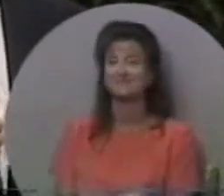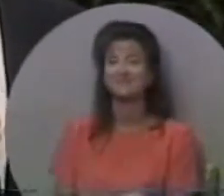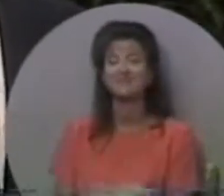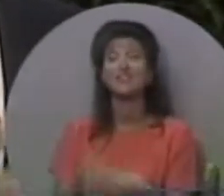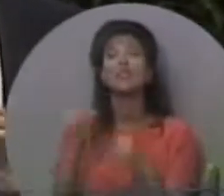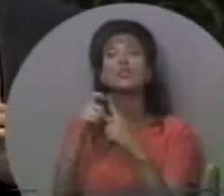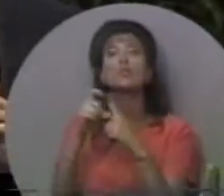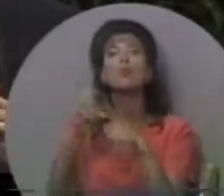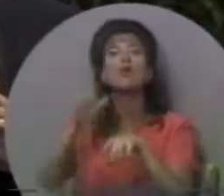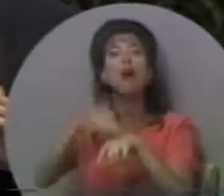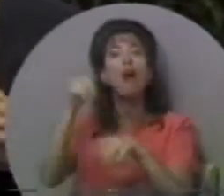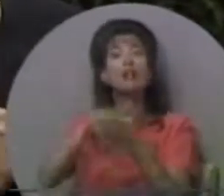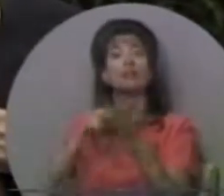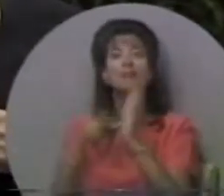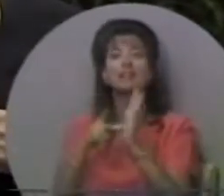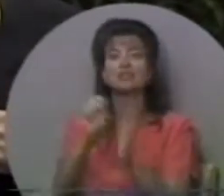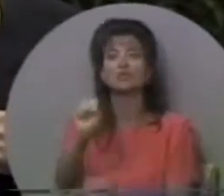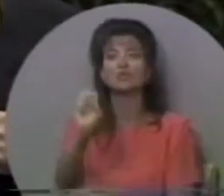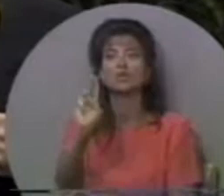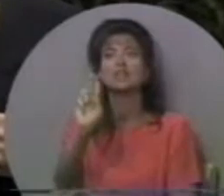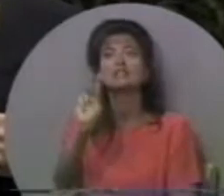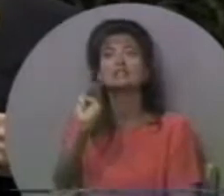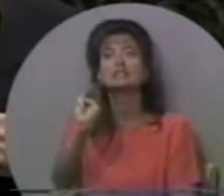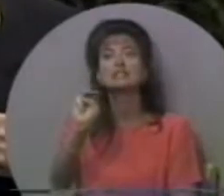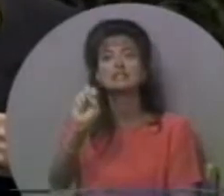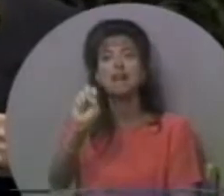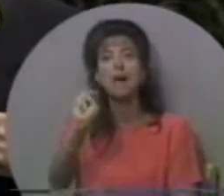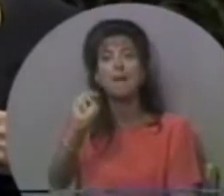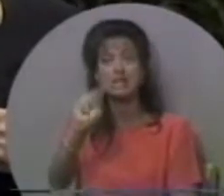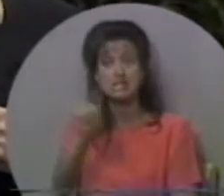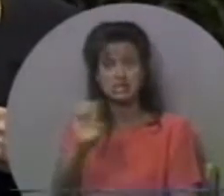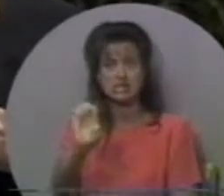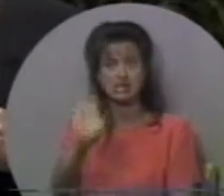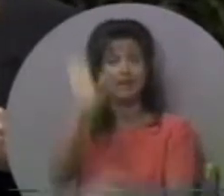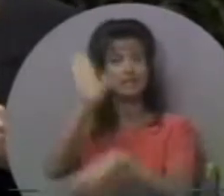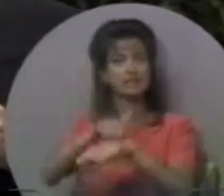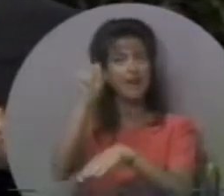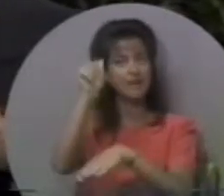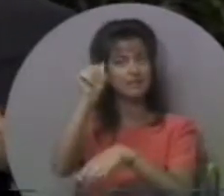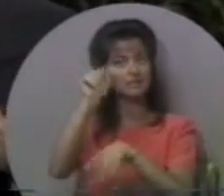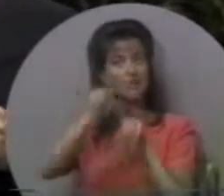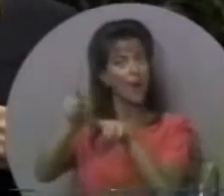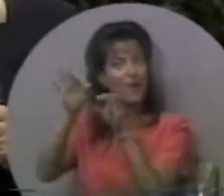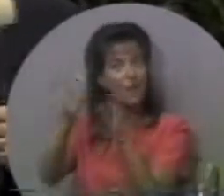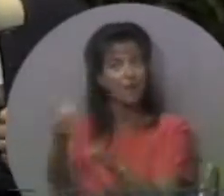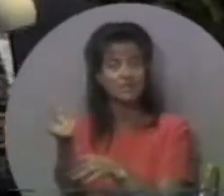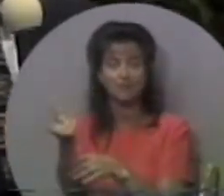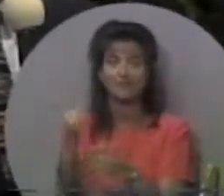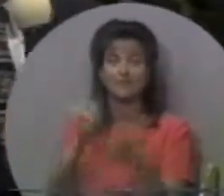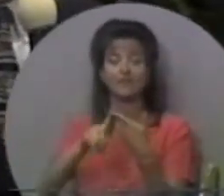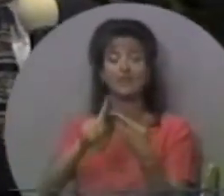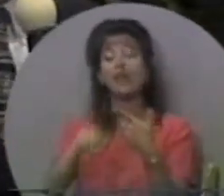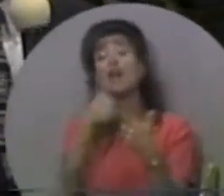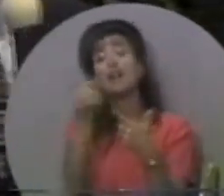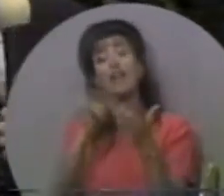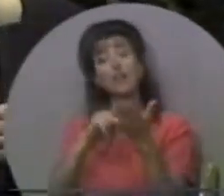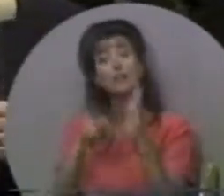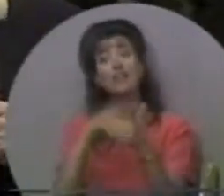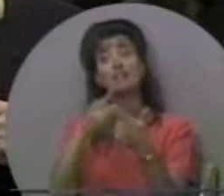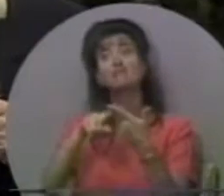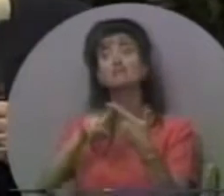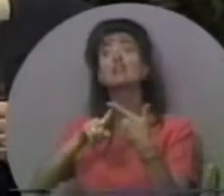Слово «кликати» означає видавати повістку, викликати. «Айс